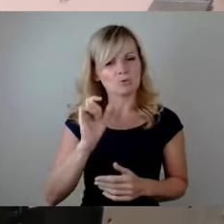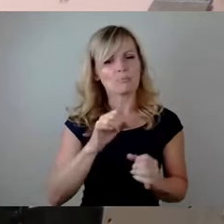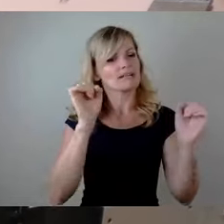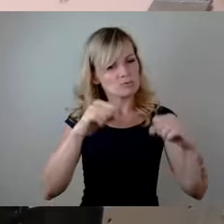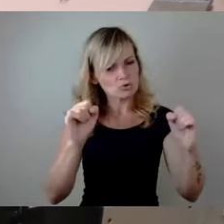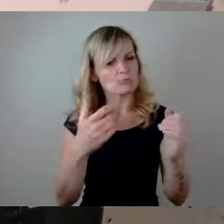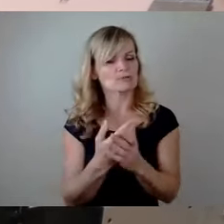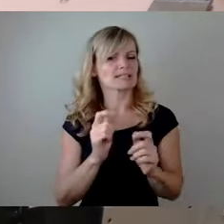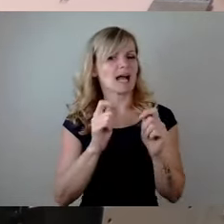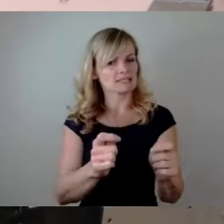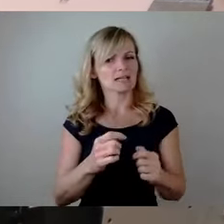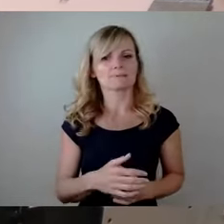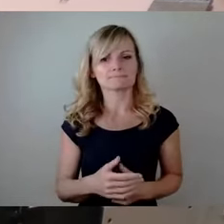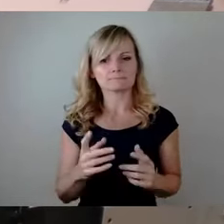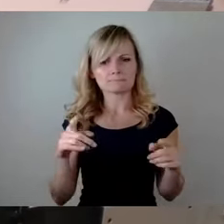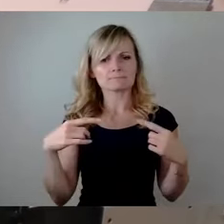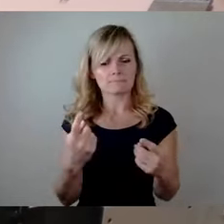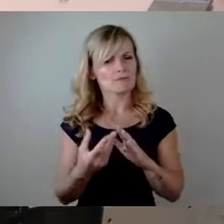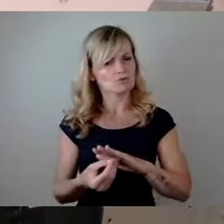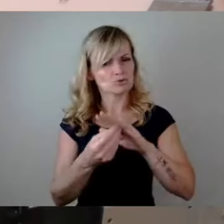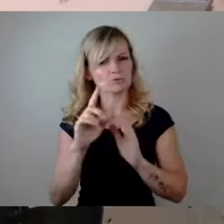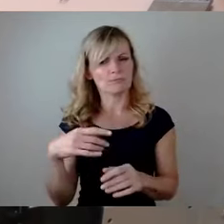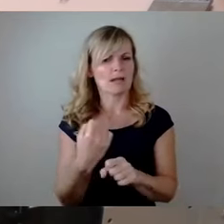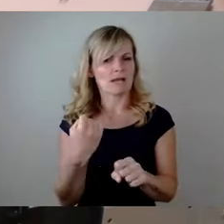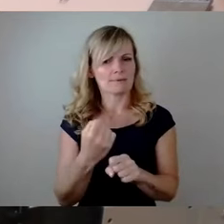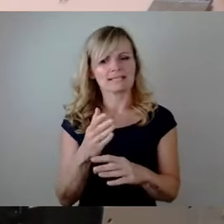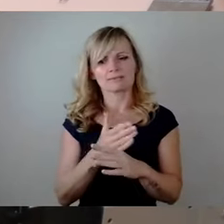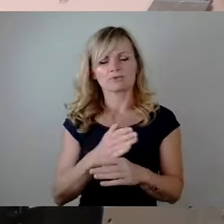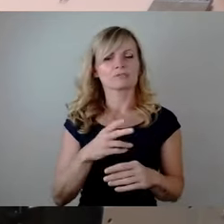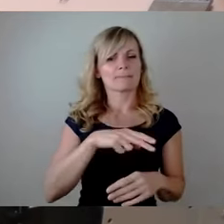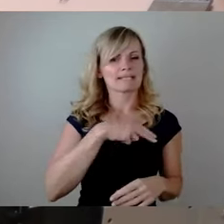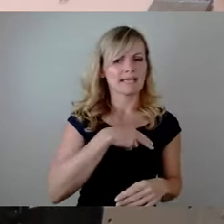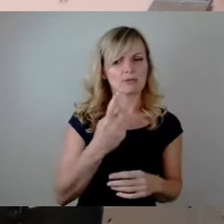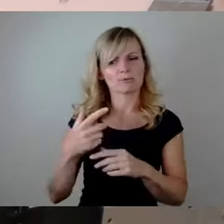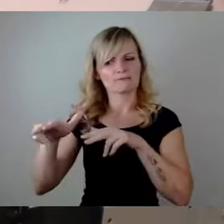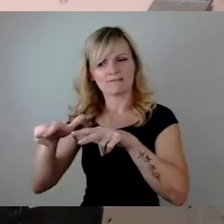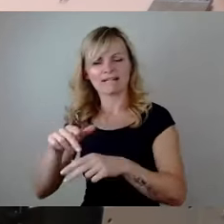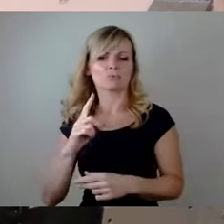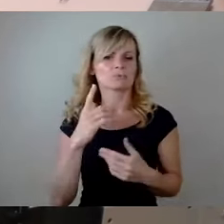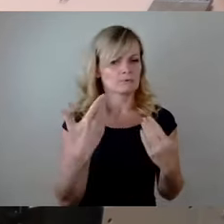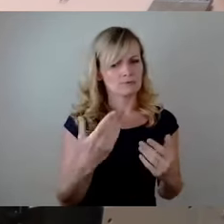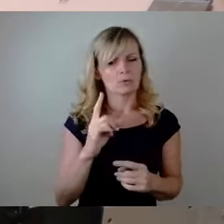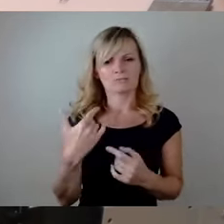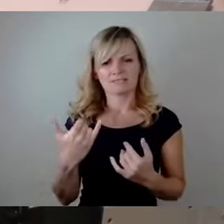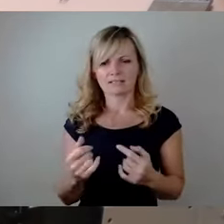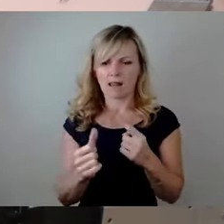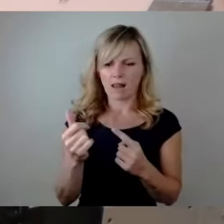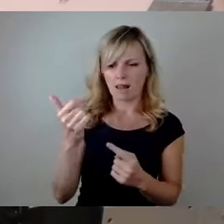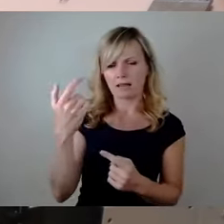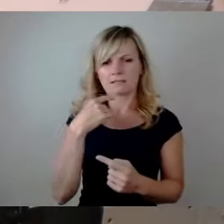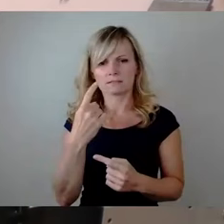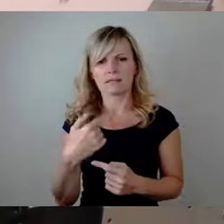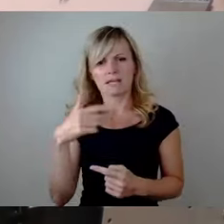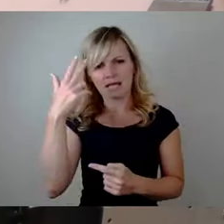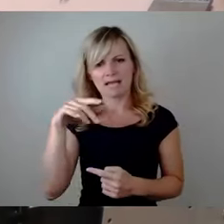Antrag dann. Ich glaube, das unterstützt auch nochmal diese Arbeit zwischen den Ministerien dann und der Verwaltung und nicht diesen Dingen jetzt hier hinterherin, die Herr Zastrow und Herr